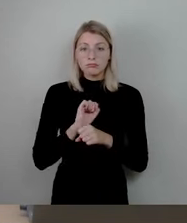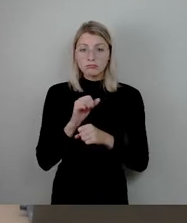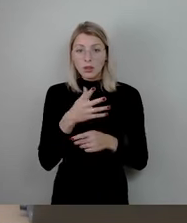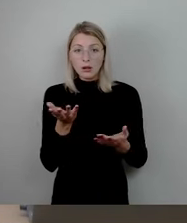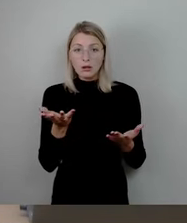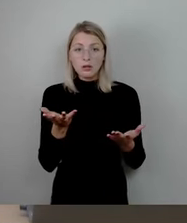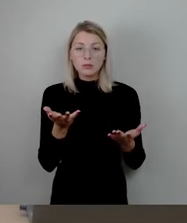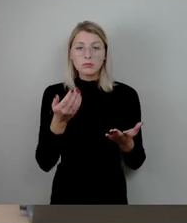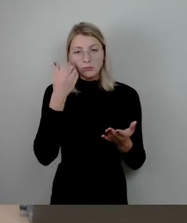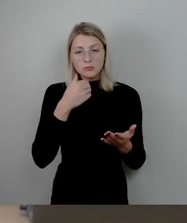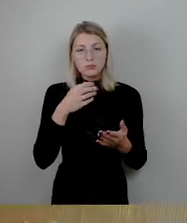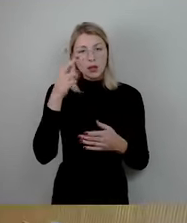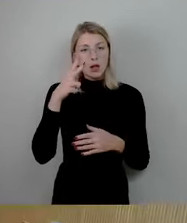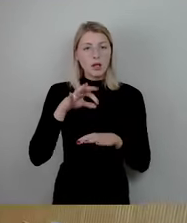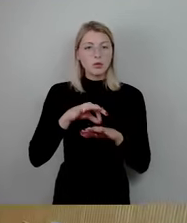Herr Dr. Brautz.